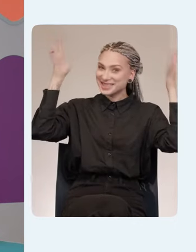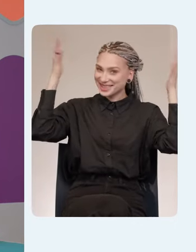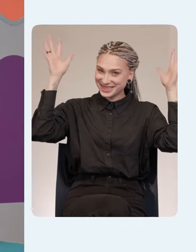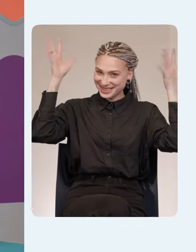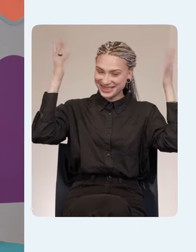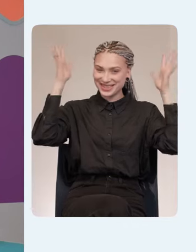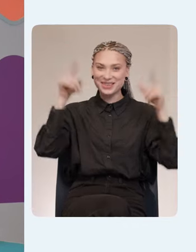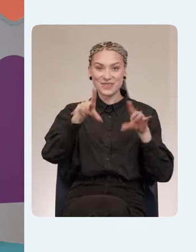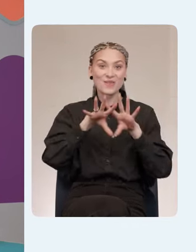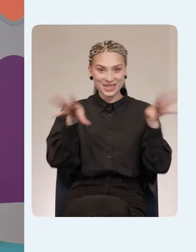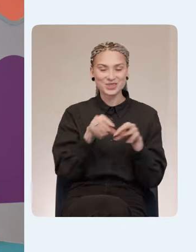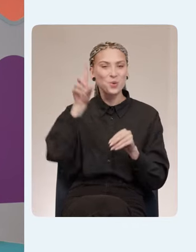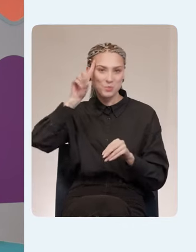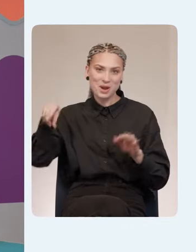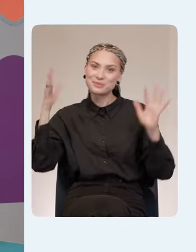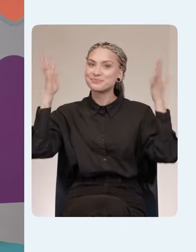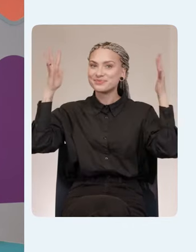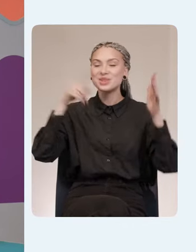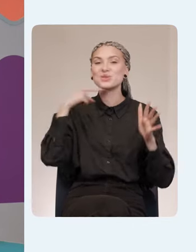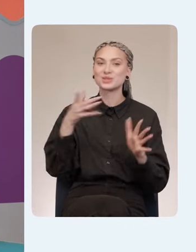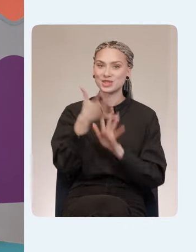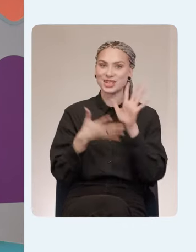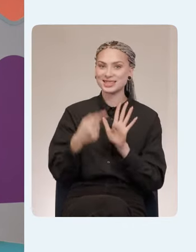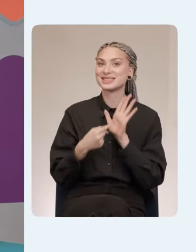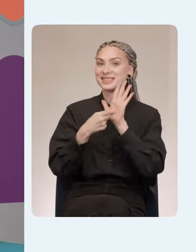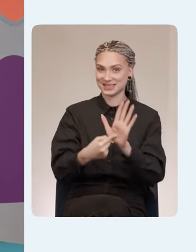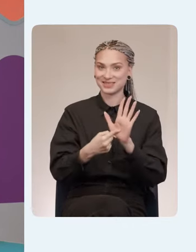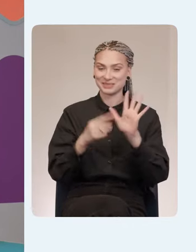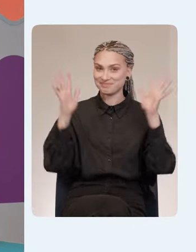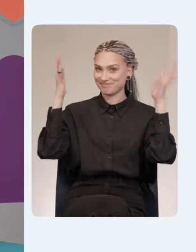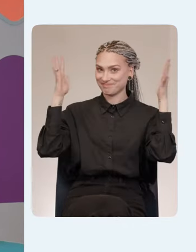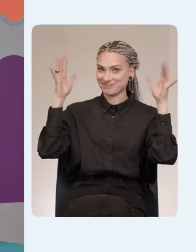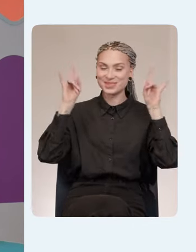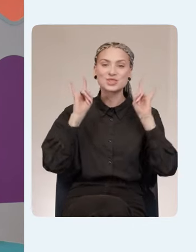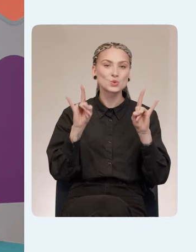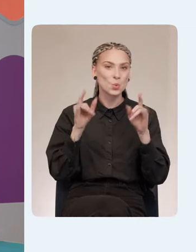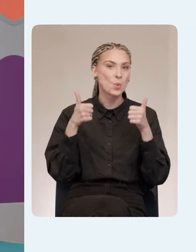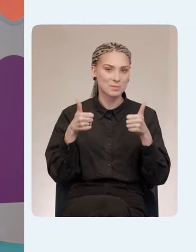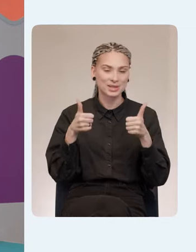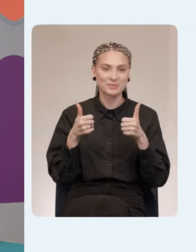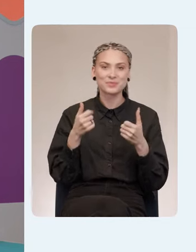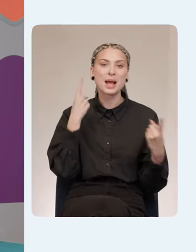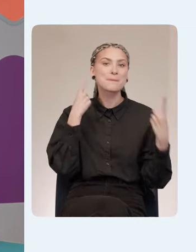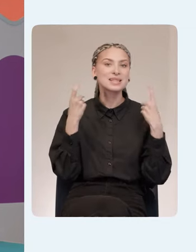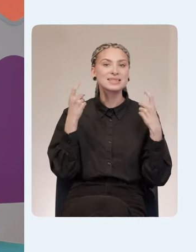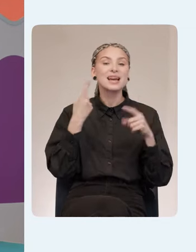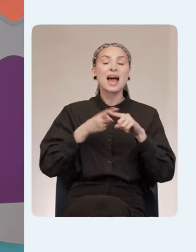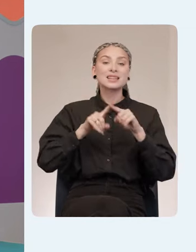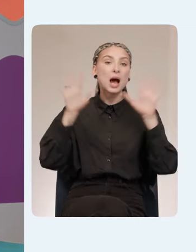умеете на русском жестовом языке даже супер. Это аплодисменты.